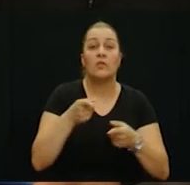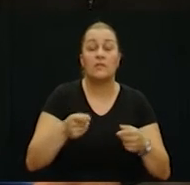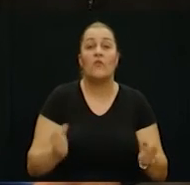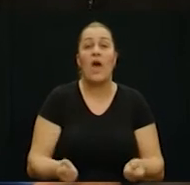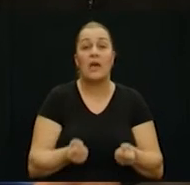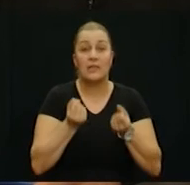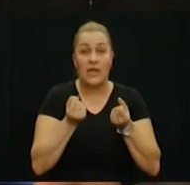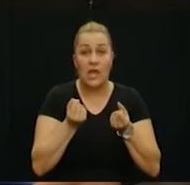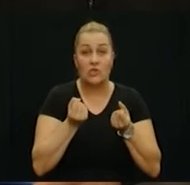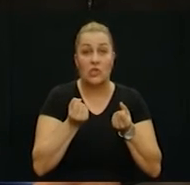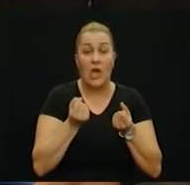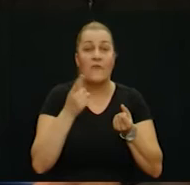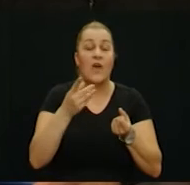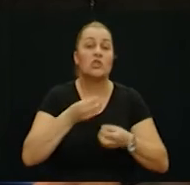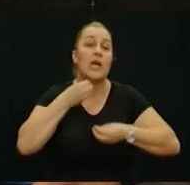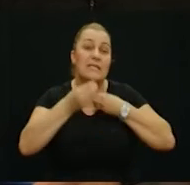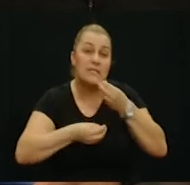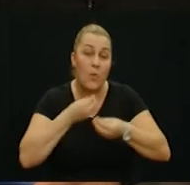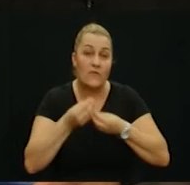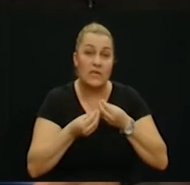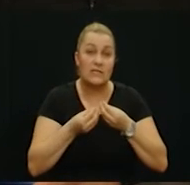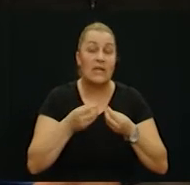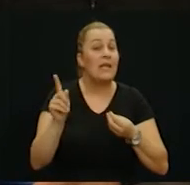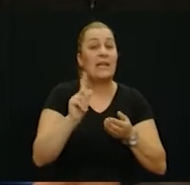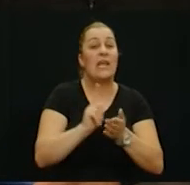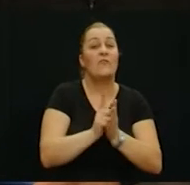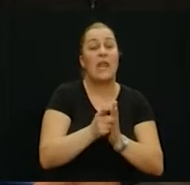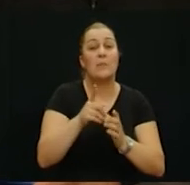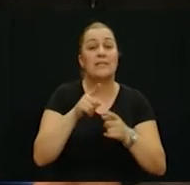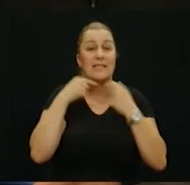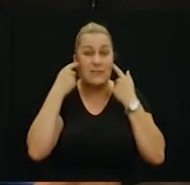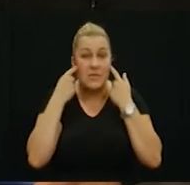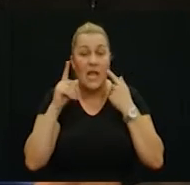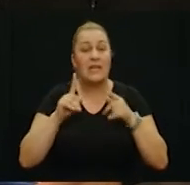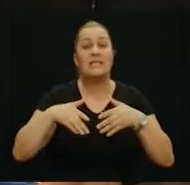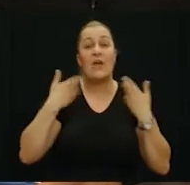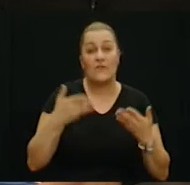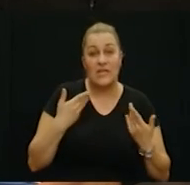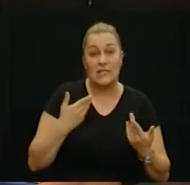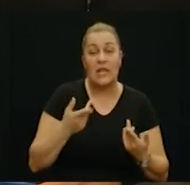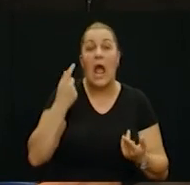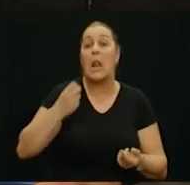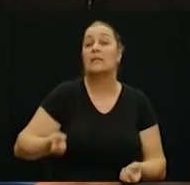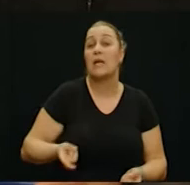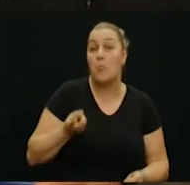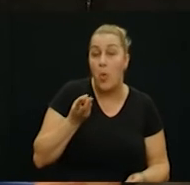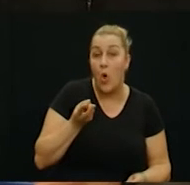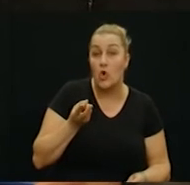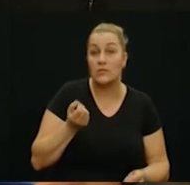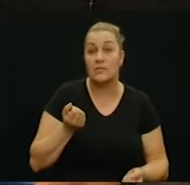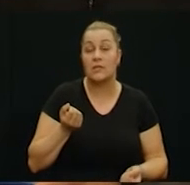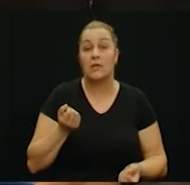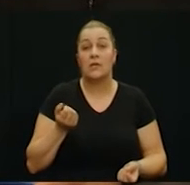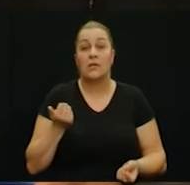ova teška vaša ispovijes priča jasno nije vrijeme ni za smijanje ni za veselje ali za ponos